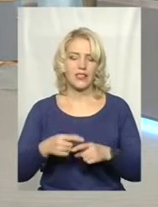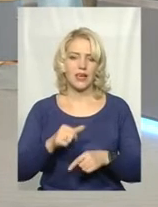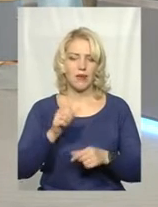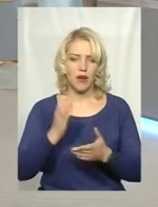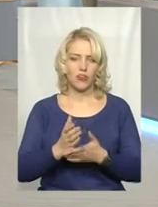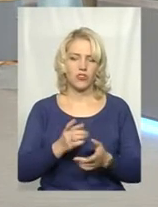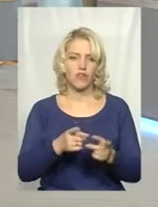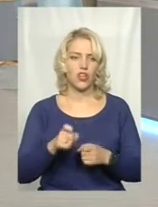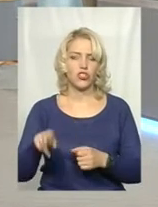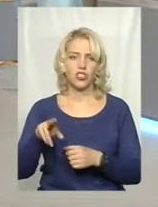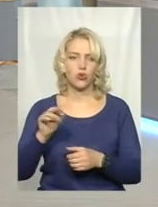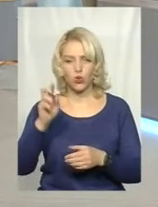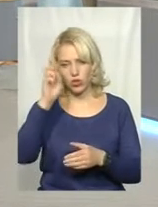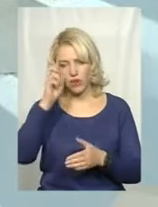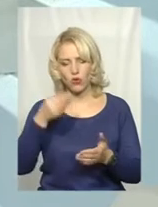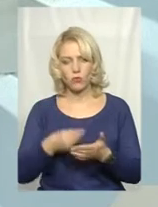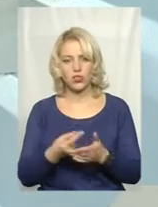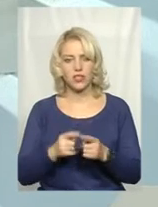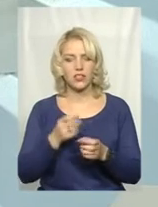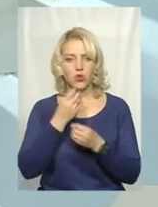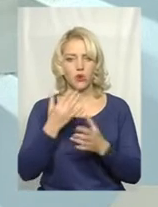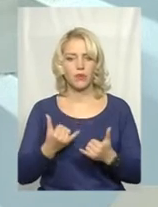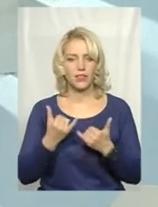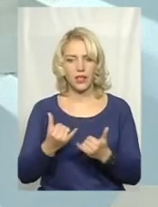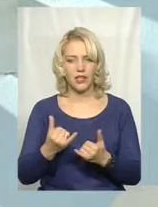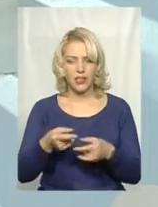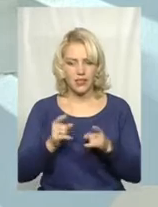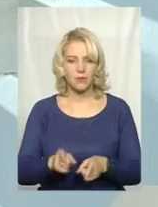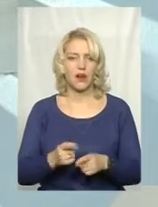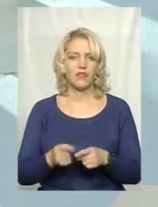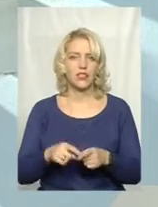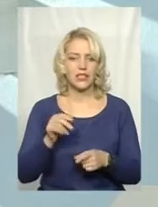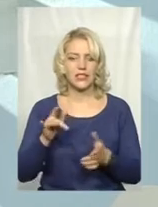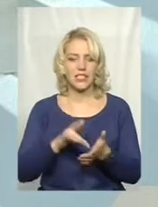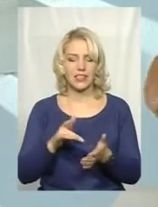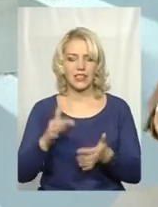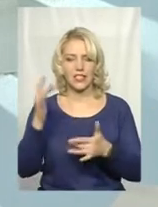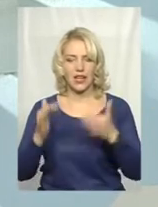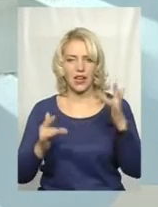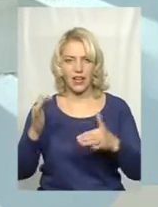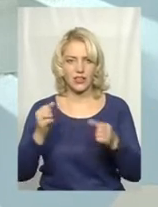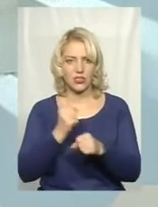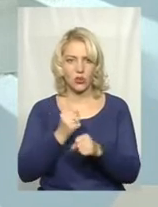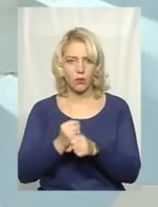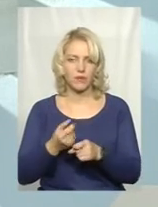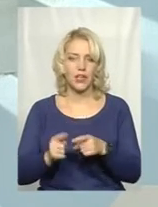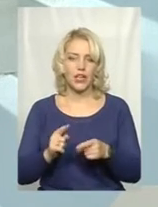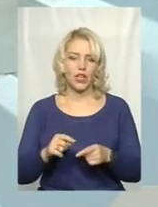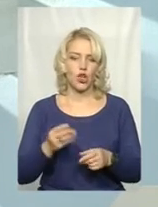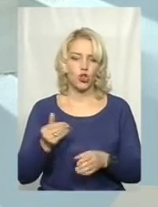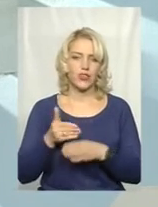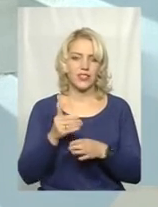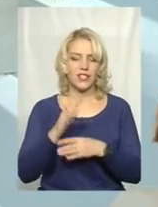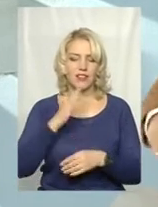до державного бюджету. І це дуже добре, насправді. Взагалі, центр склав такий субірейтинг дотаційності наших ОТГ,